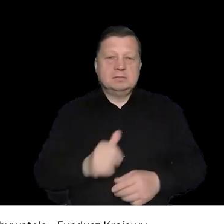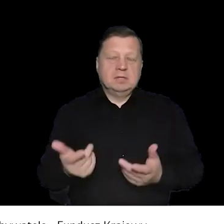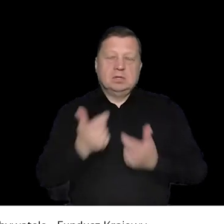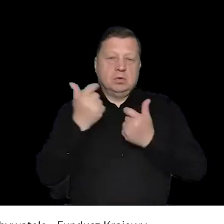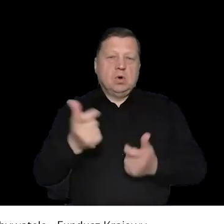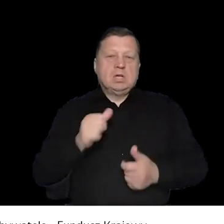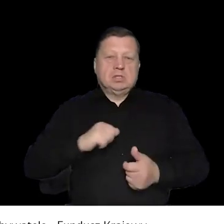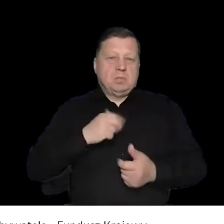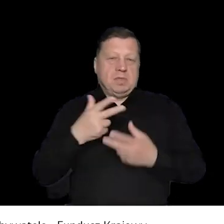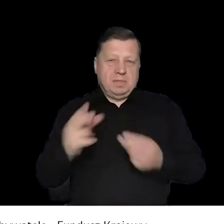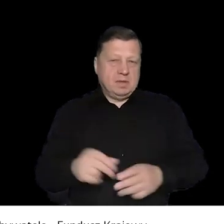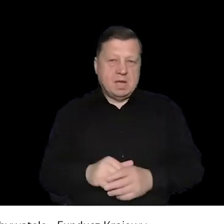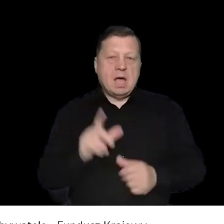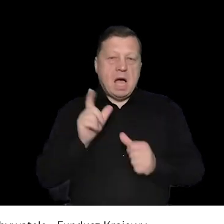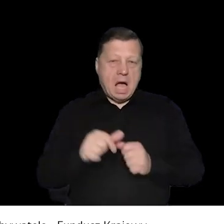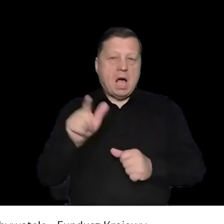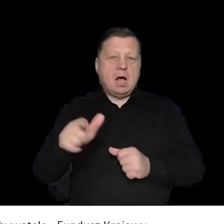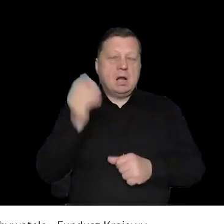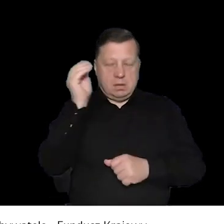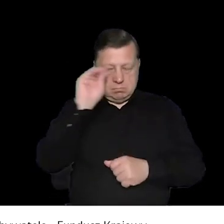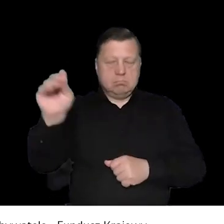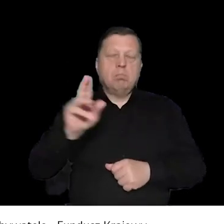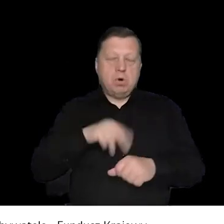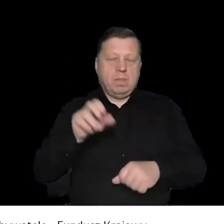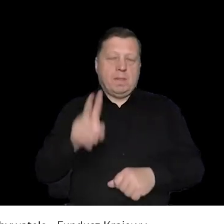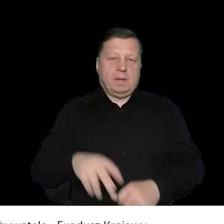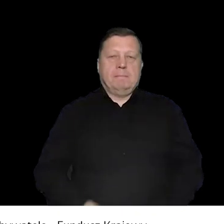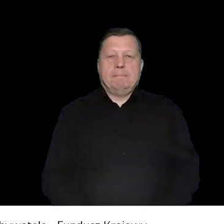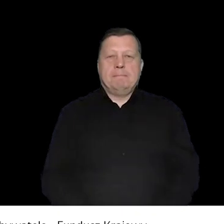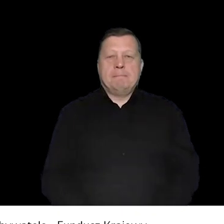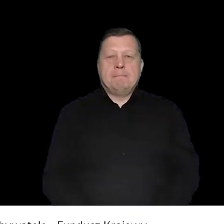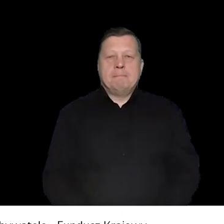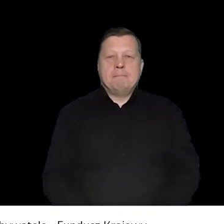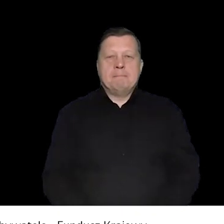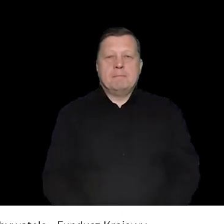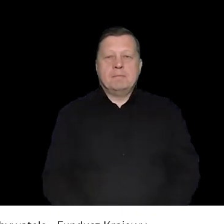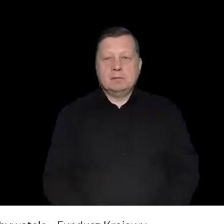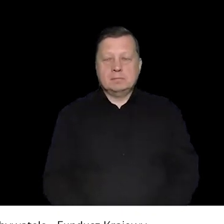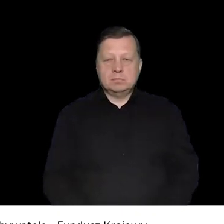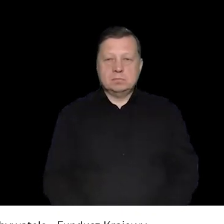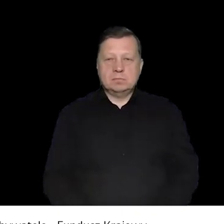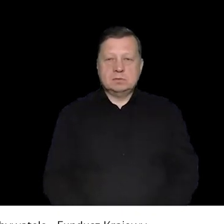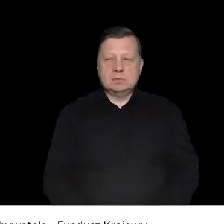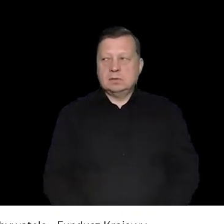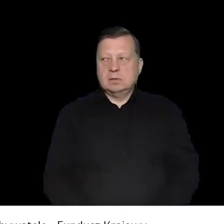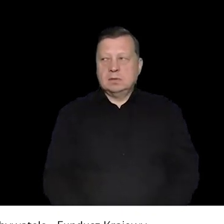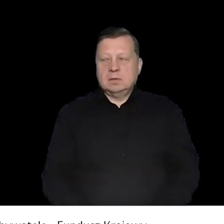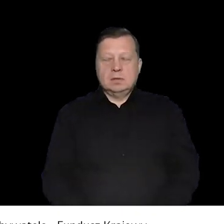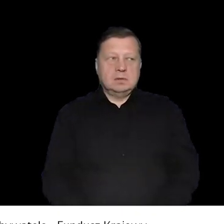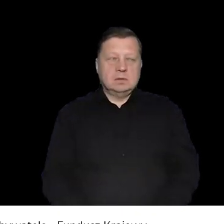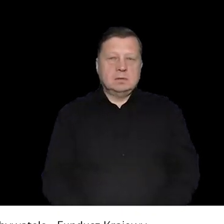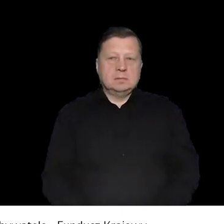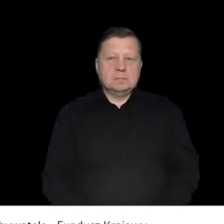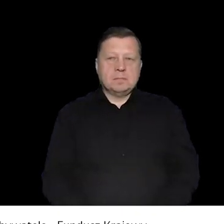organizowanych przez władze lokalne, władze publiczne, przepraszam. Więc nie, no nie zgłasza sam do siebie. Ale informuje o tym